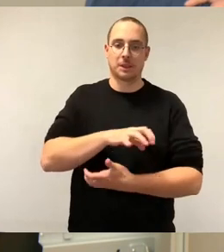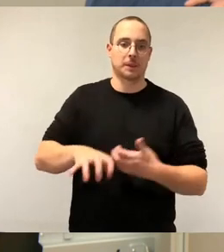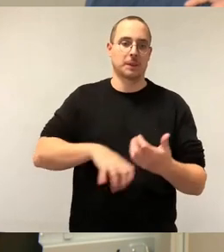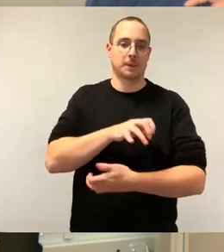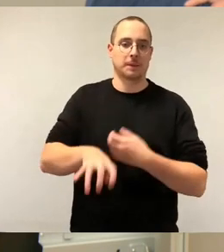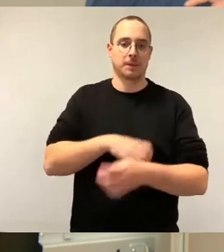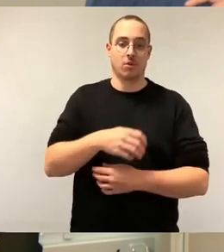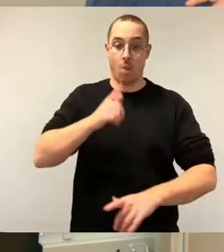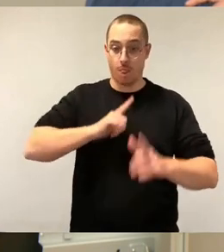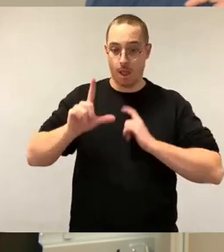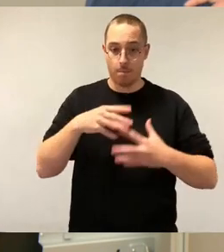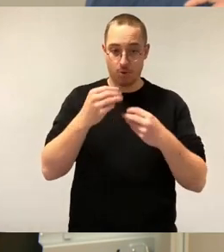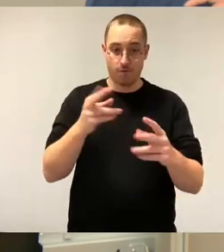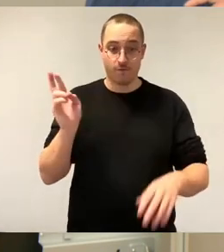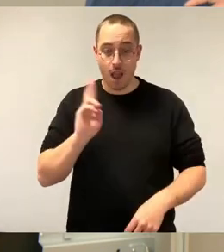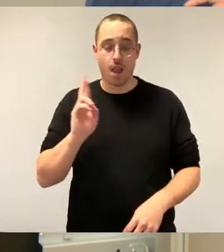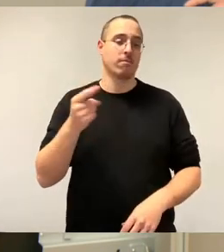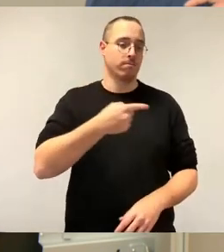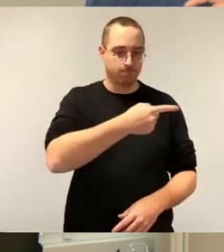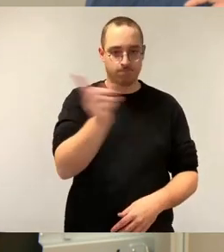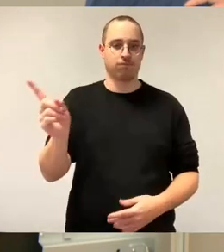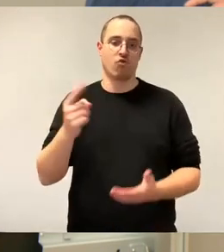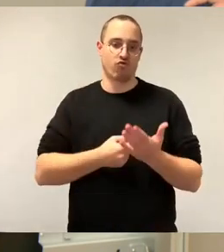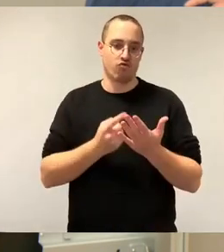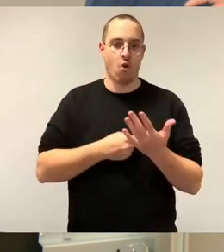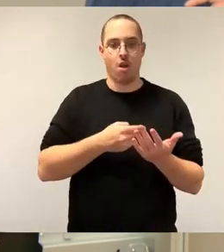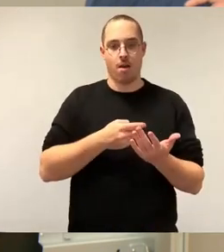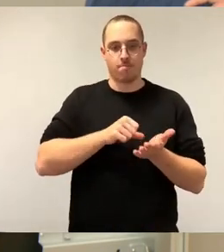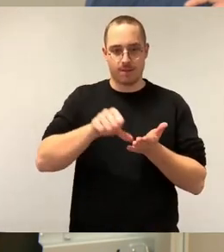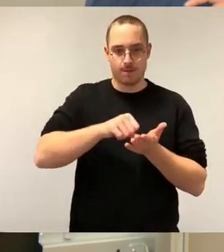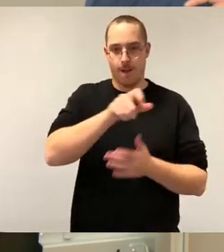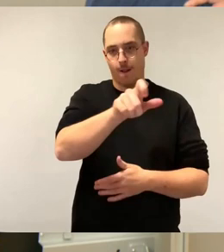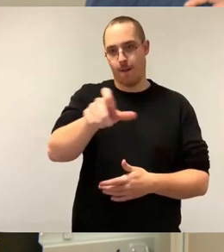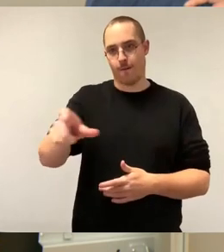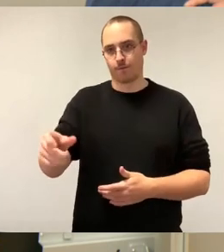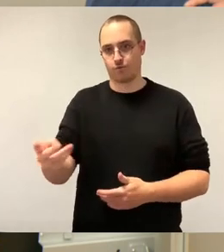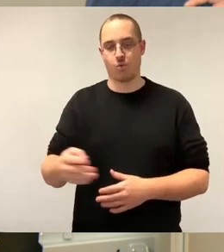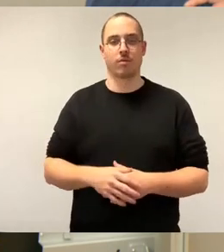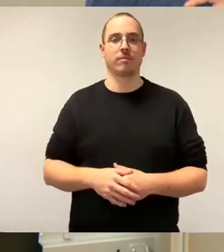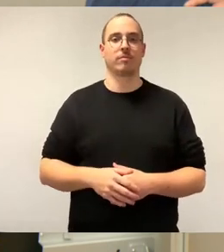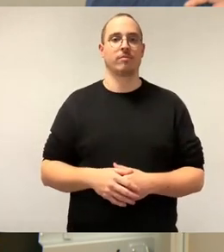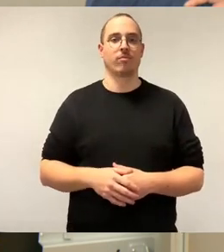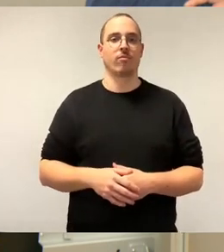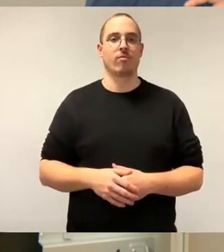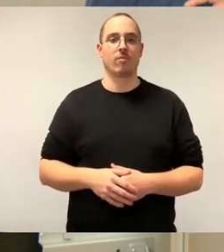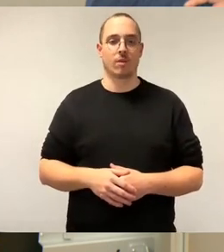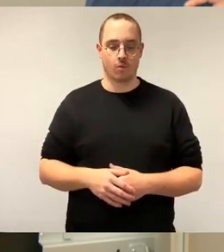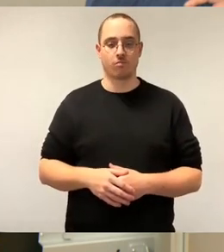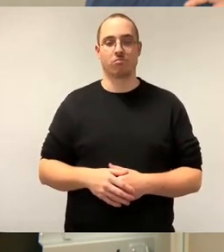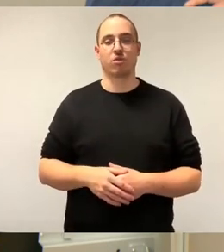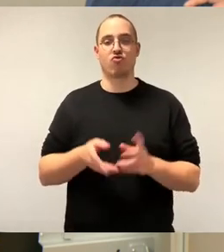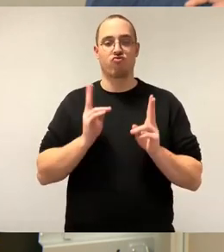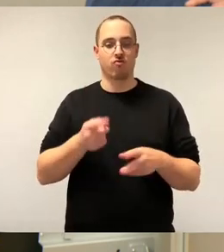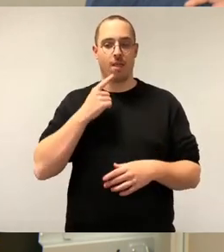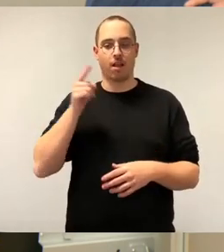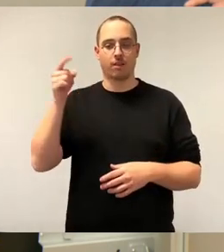Statt sich erst einmal zu konsolidieren, wird dem Unternehmen vom Stadtrat aufgetragen, immer weiter zu expandieren. Millionen Euro Steuergeld verschwinden hier Jahr für